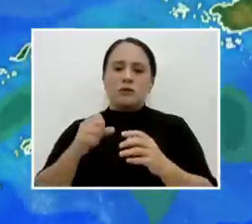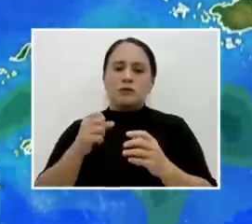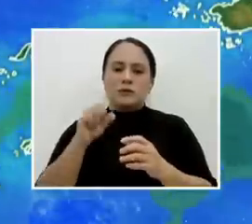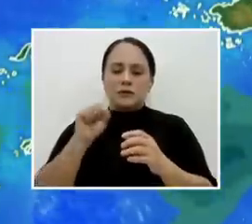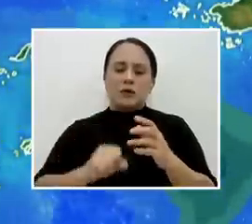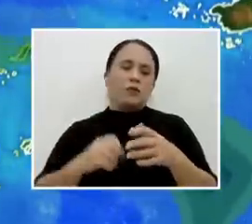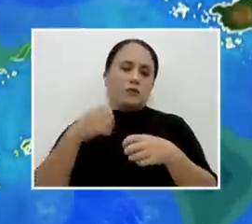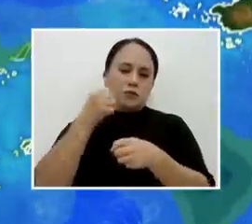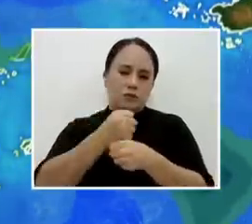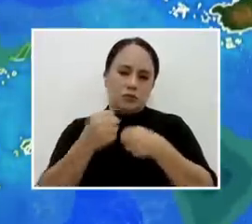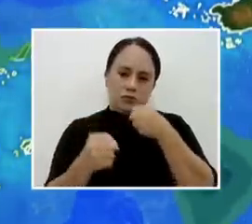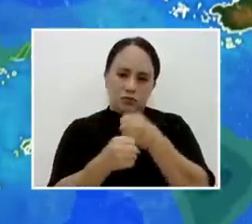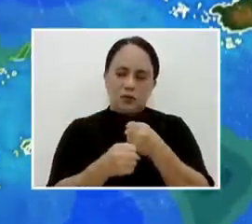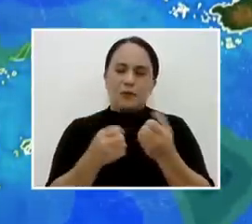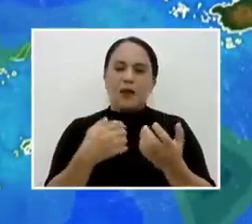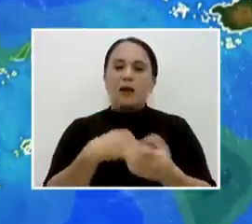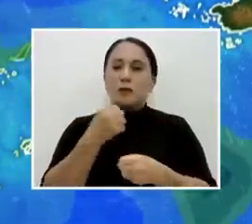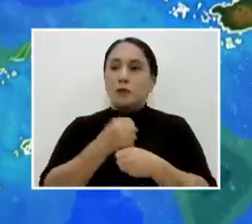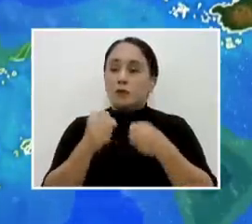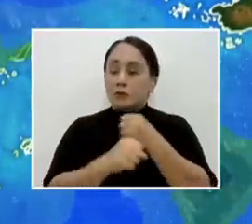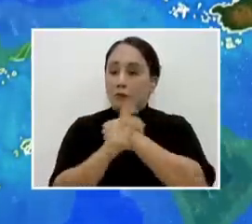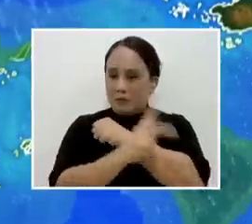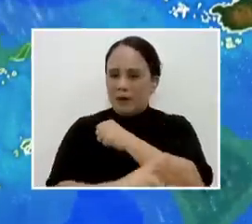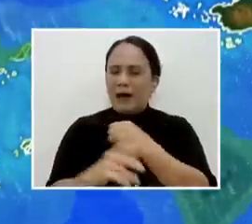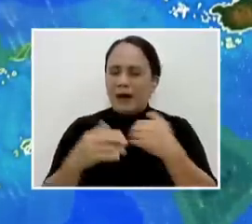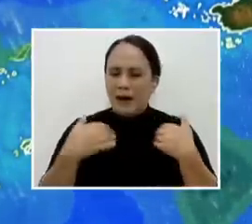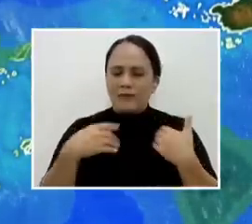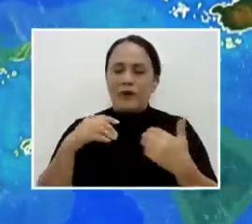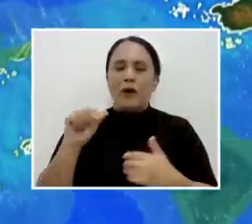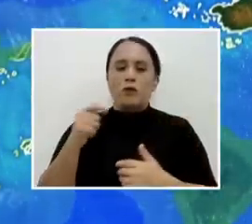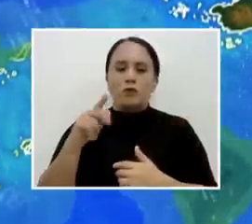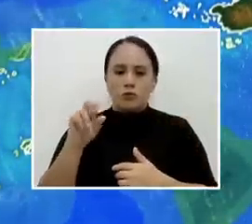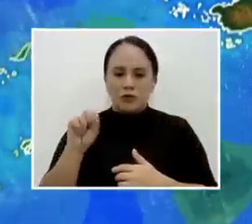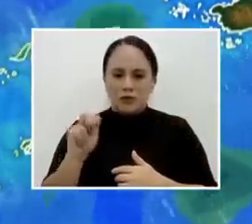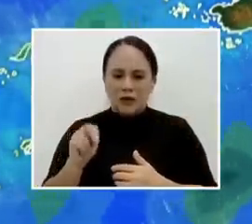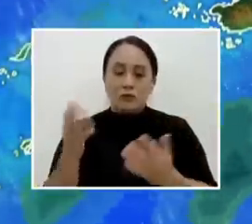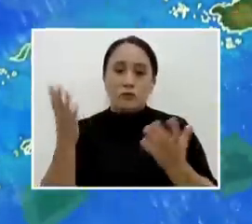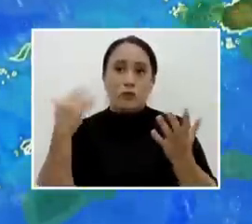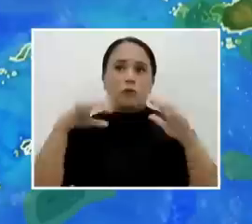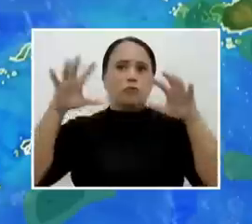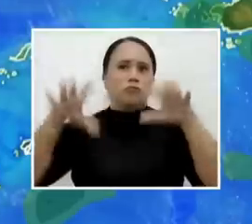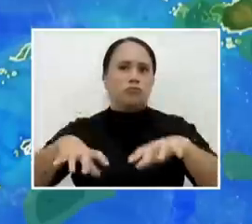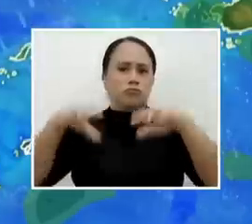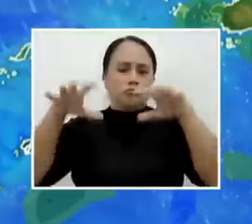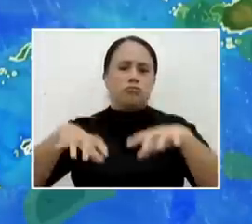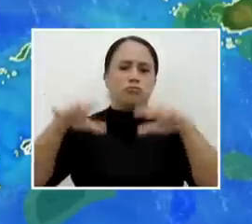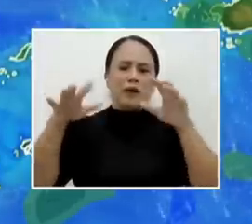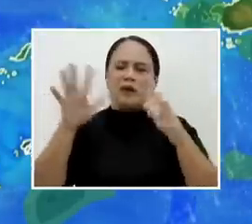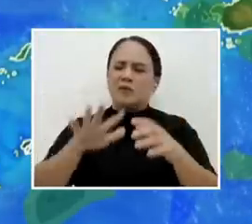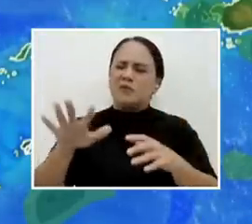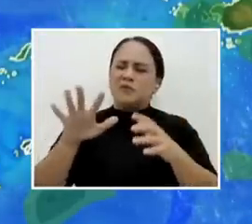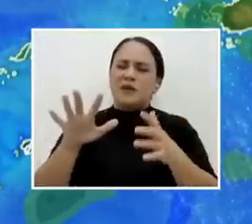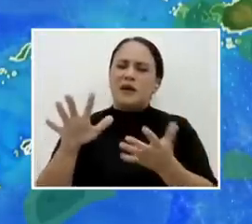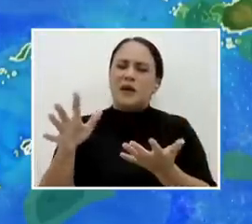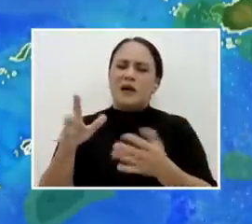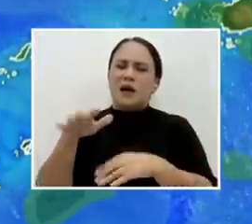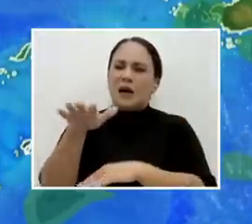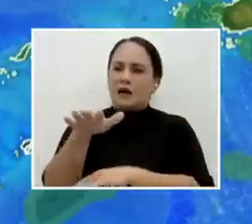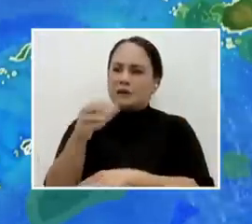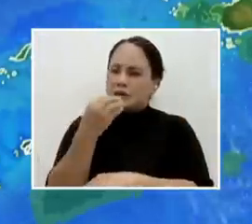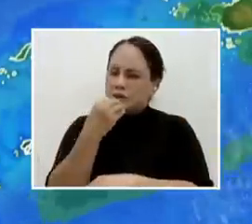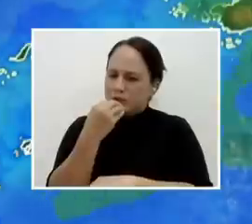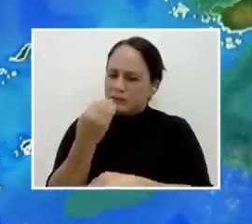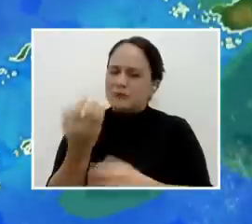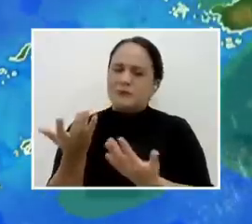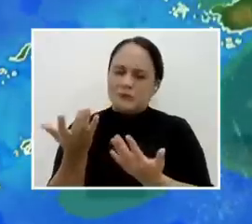hapon, meron na rin ulan sa Cotabato Province lalo po sa Agusan del Sur kung saan lalakas pa ang ulan pagsapit ng oras ng hapunan. At may